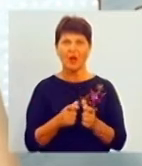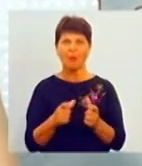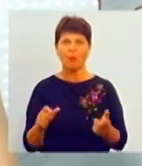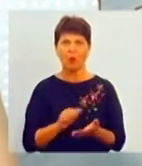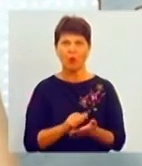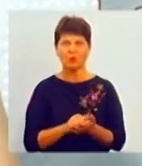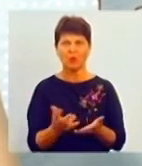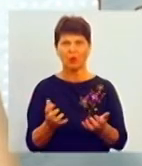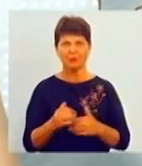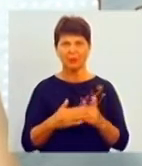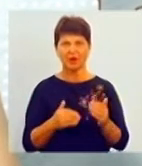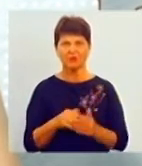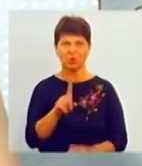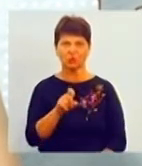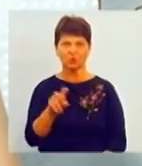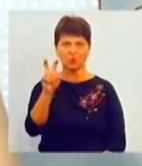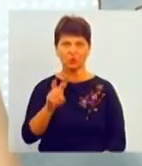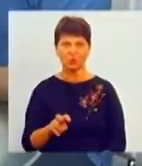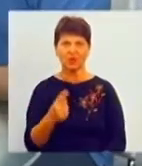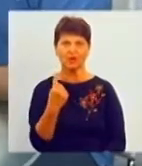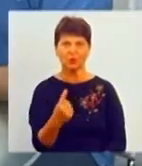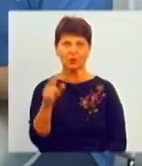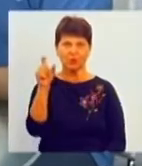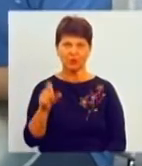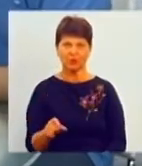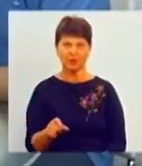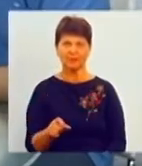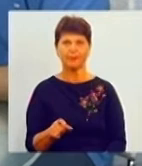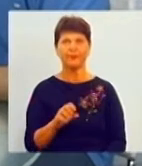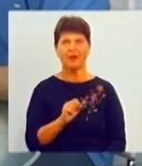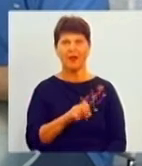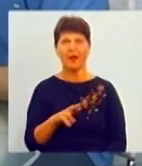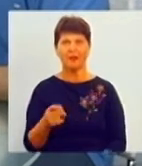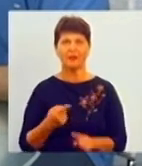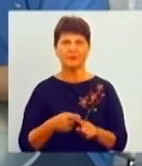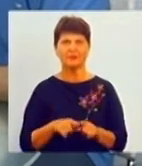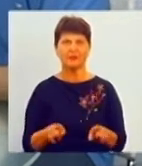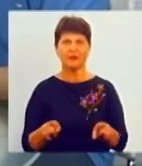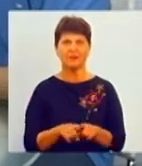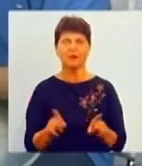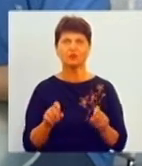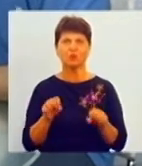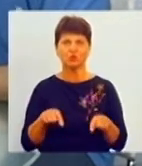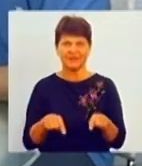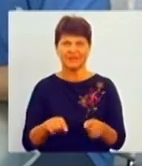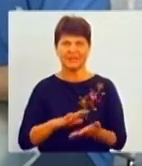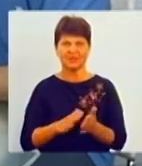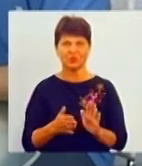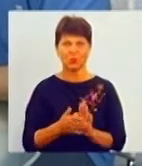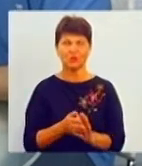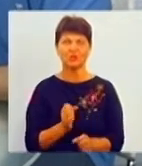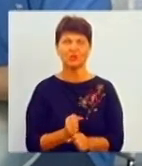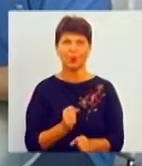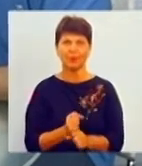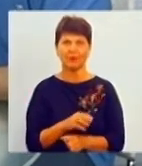практично по 100 доларів на людину. Але це так вже, що можна в цій ситуації зробити.